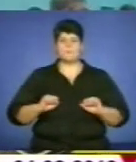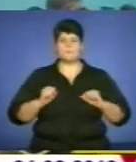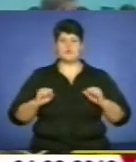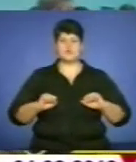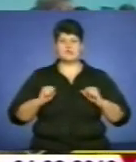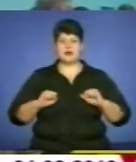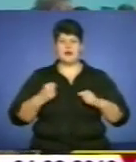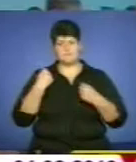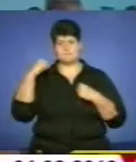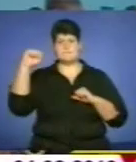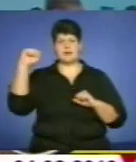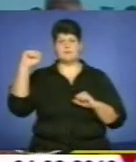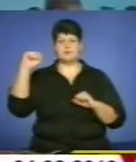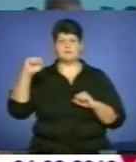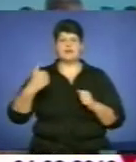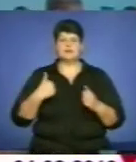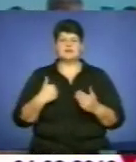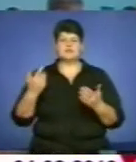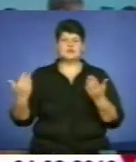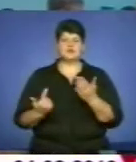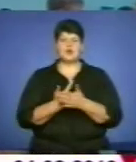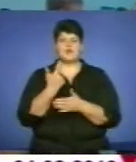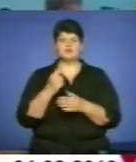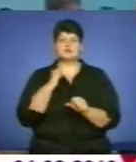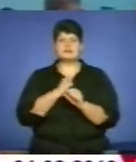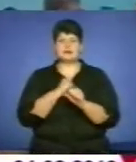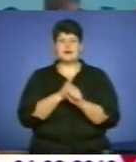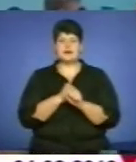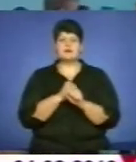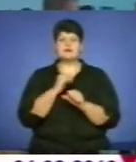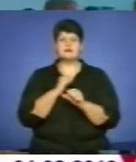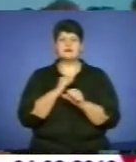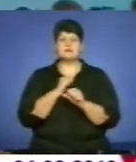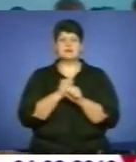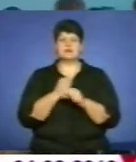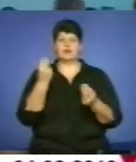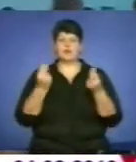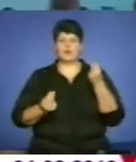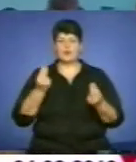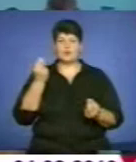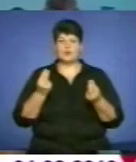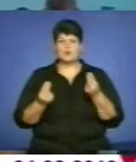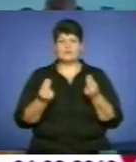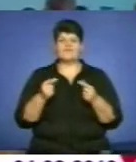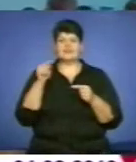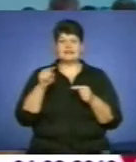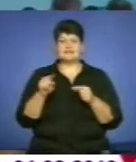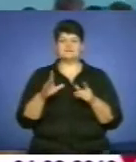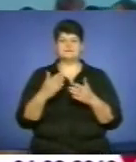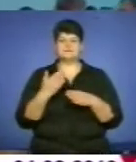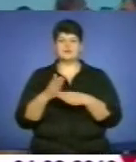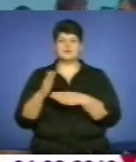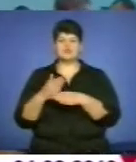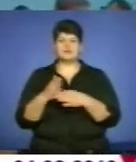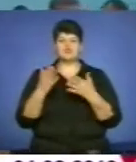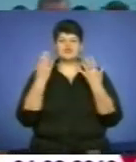перемогли. Ми встановили те, щоб ми зіграли свою гру, щоб працювали в тих елементах, які ще